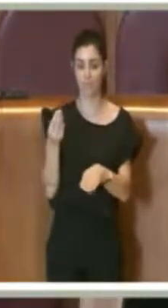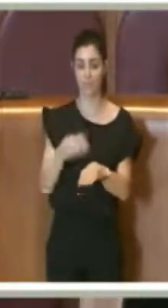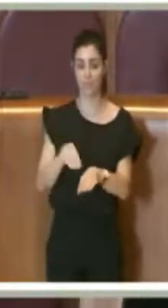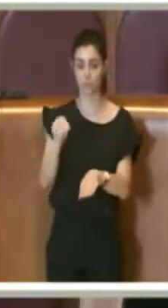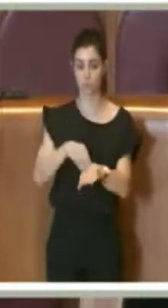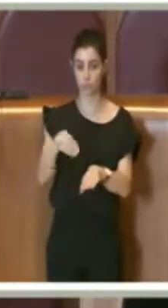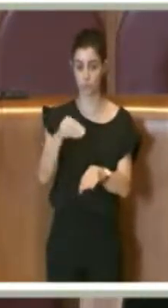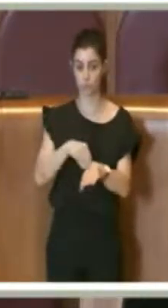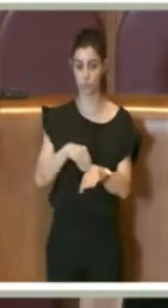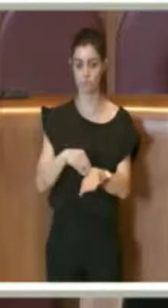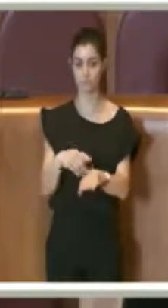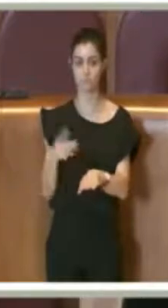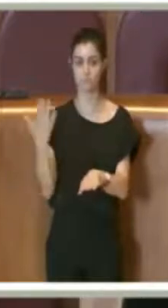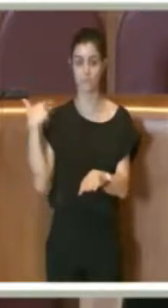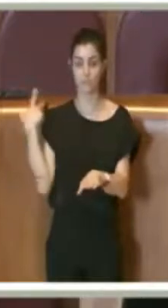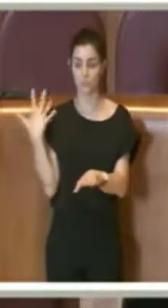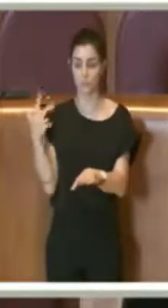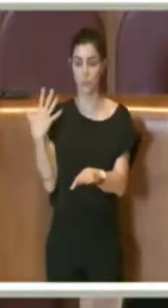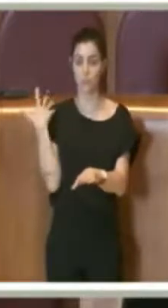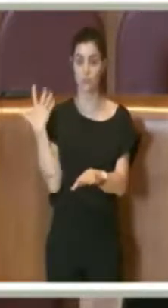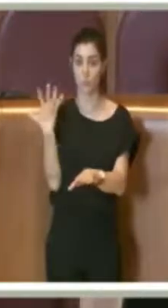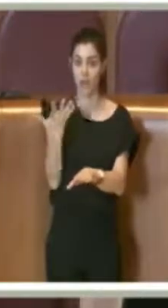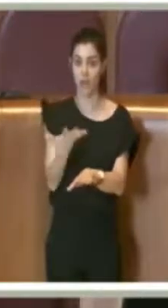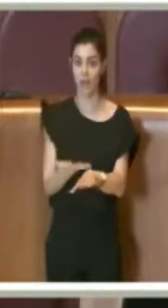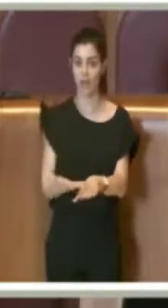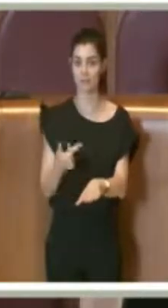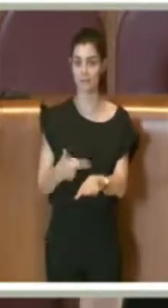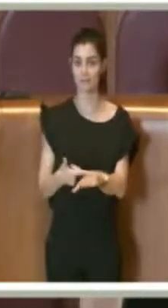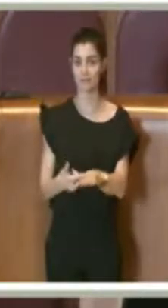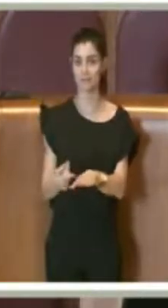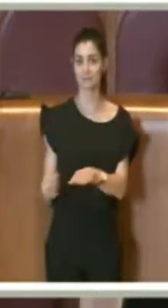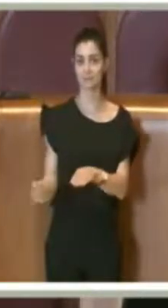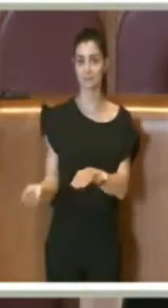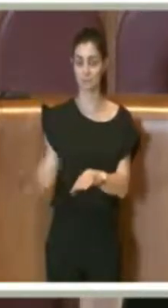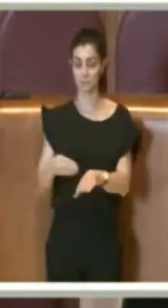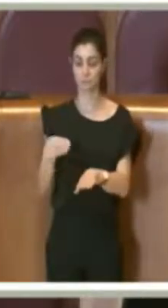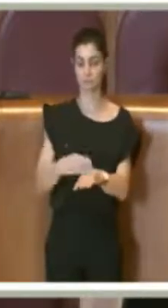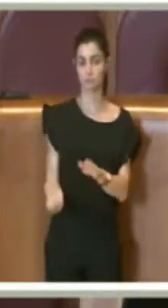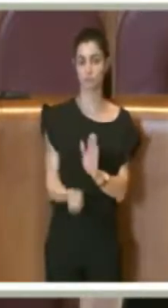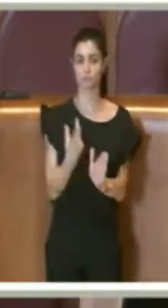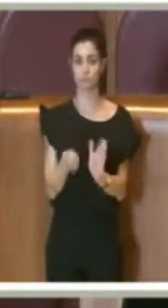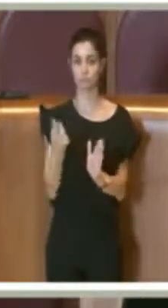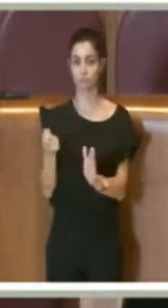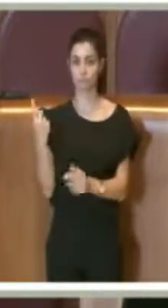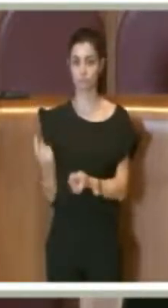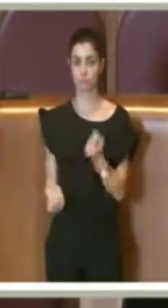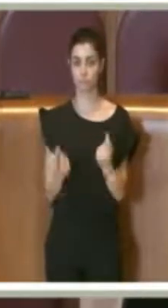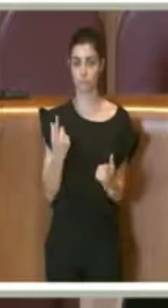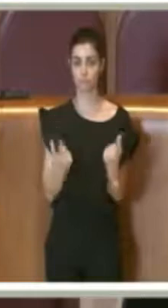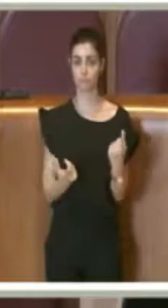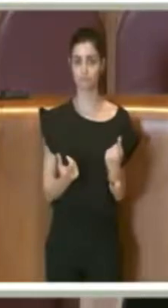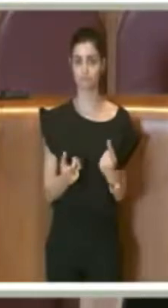ai cinque anni passati che hanno portato molte novità come ad esempio